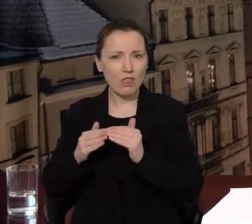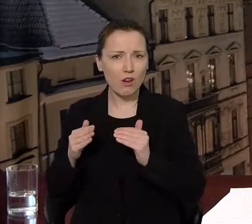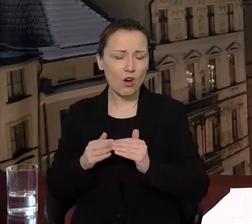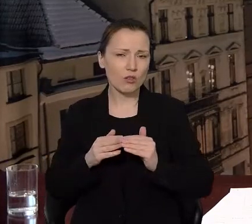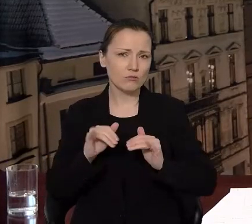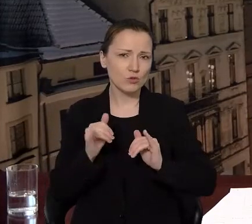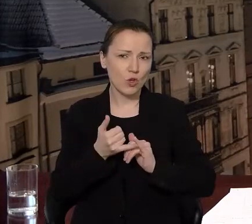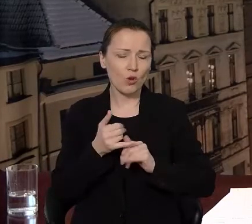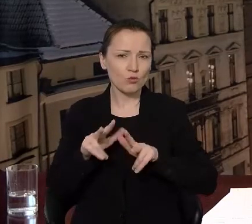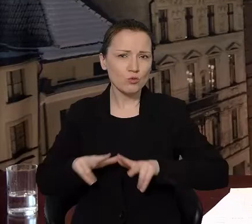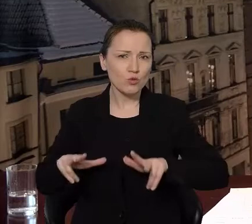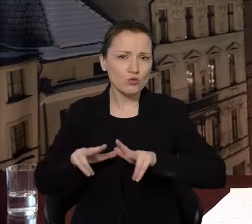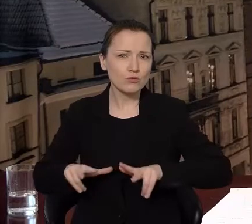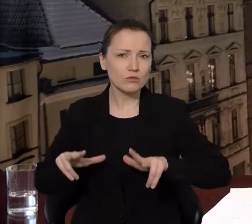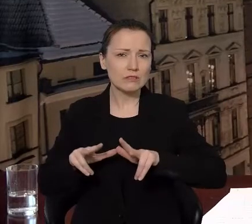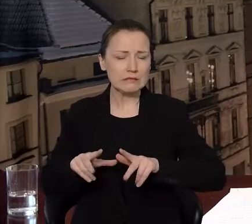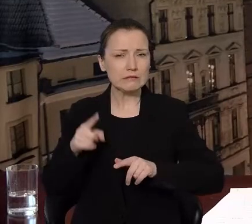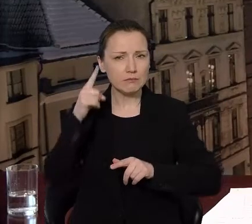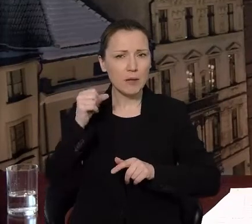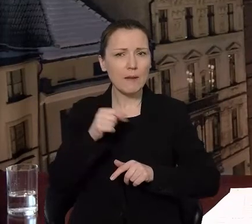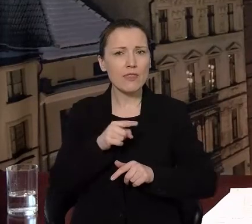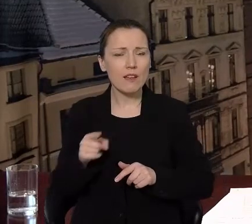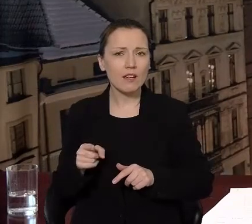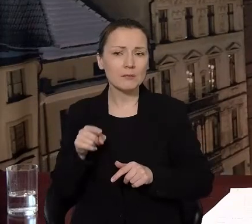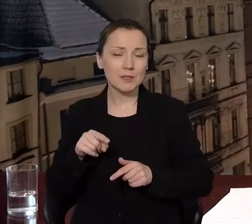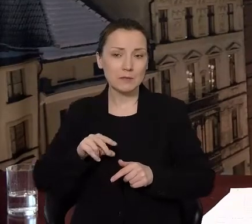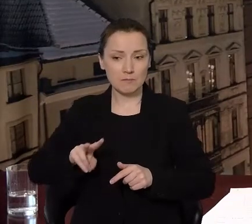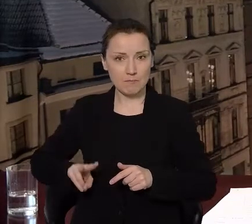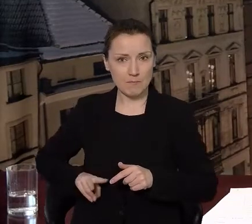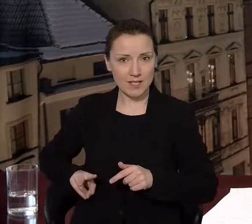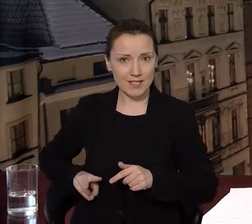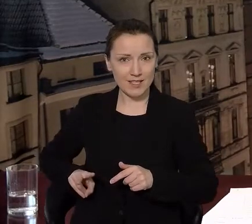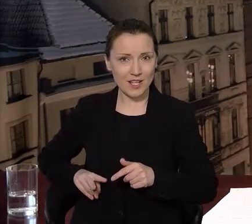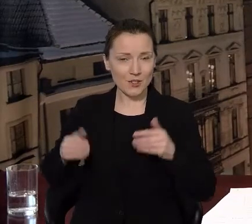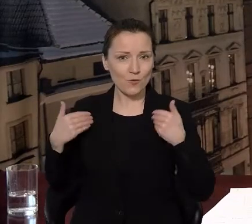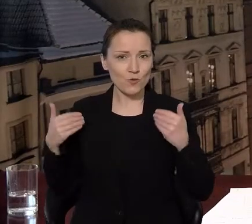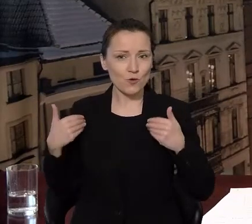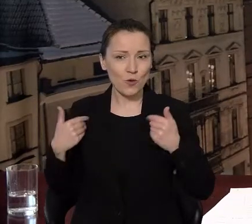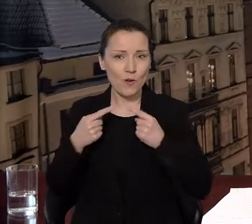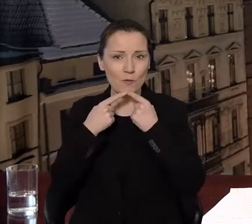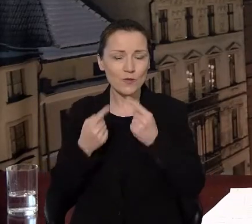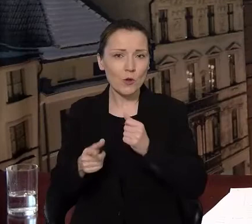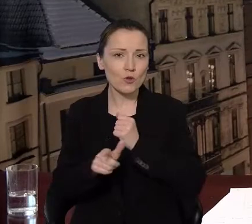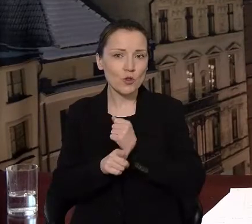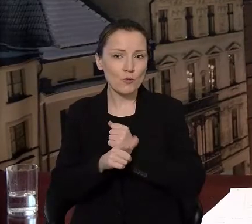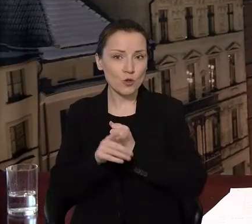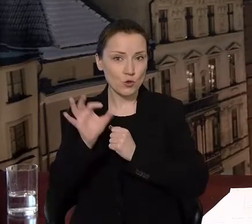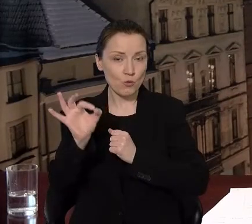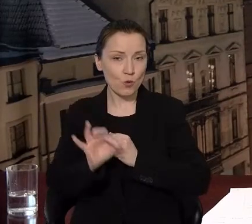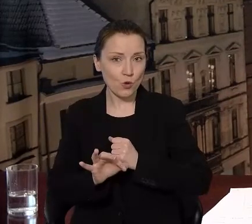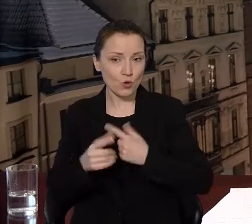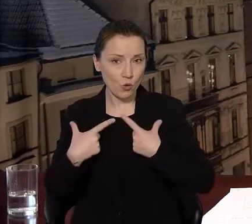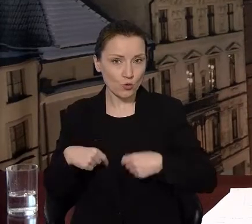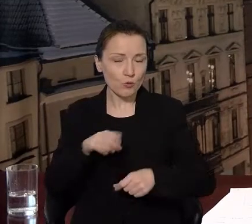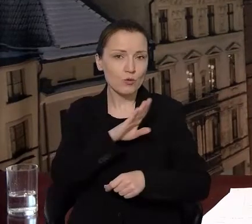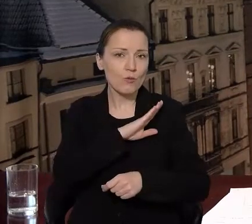Pamiętajmy, te przypadki, jak podaje to Ministerstwo Zdrowia, 70% osób, które umierają w